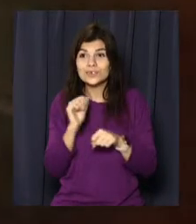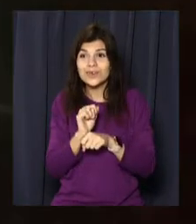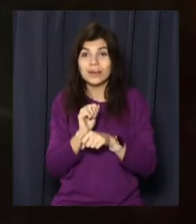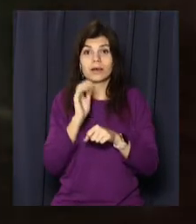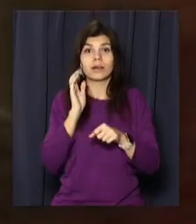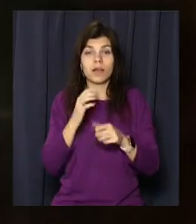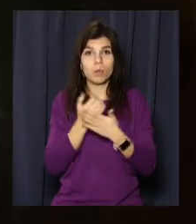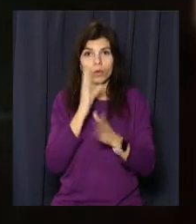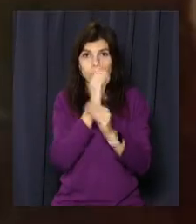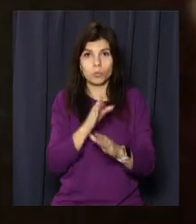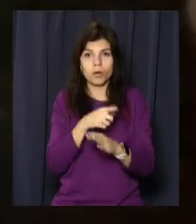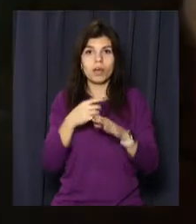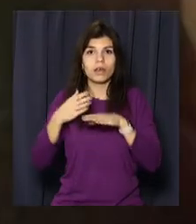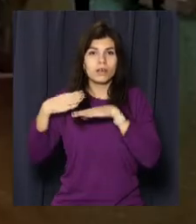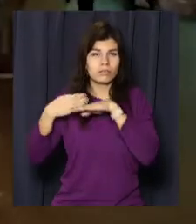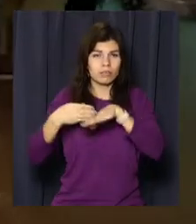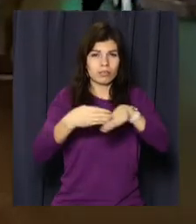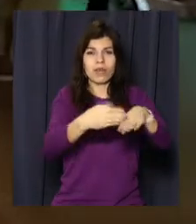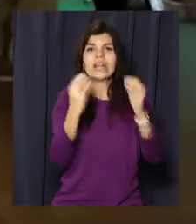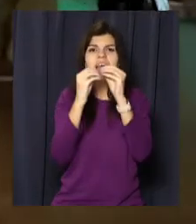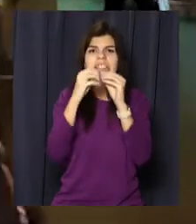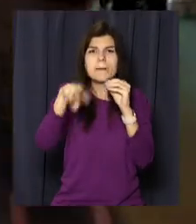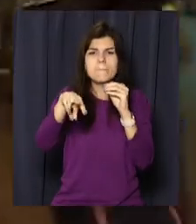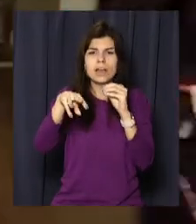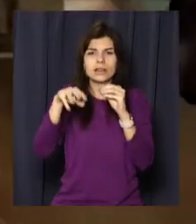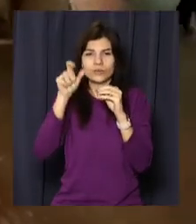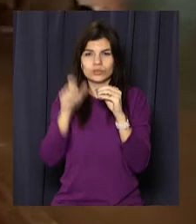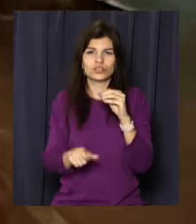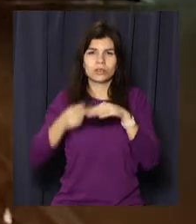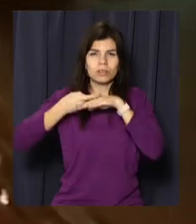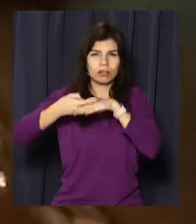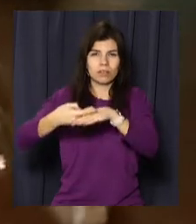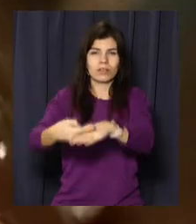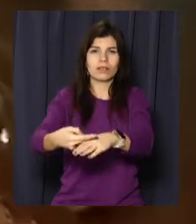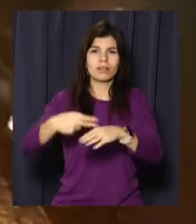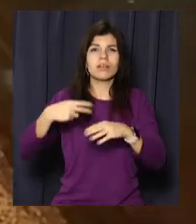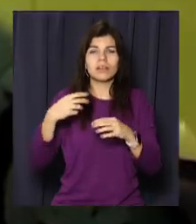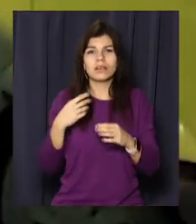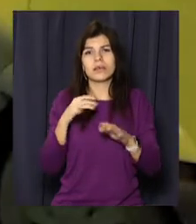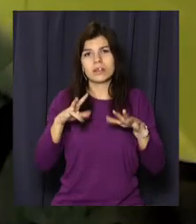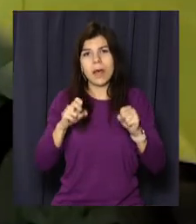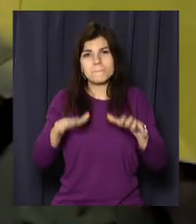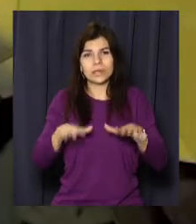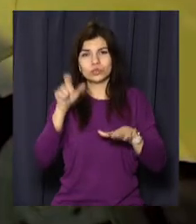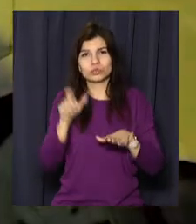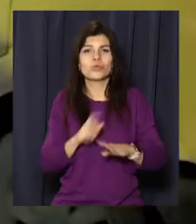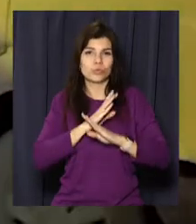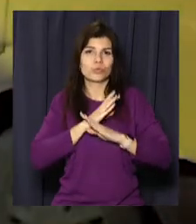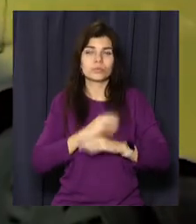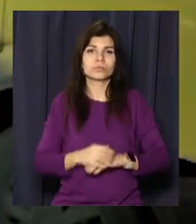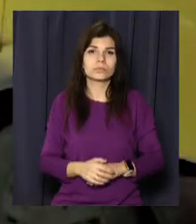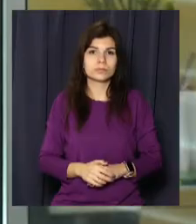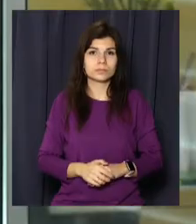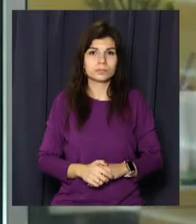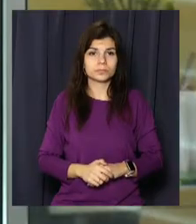Маршрутка протягнула пенсіонера приблизно 10 метрів. Від отриманих травмсів 10-дворічний пішохід помер на місці.